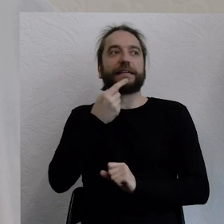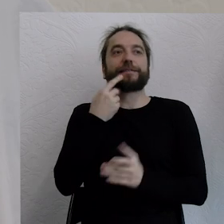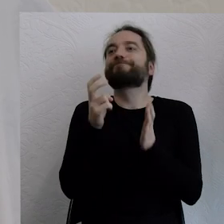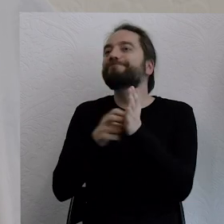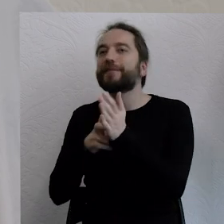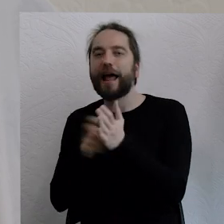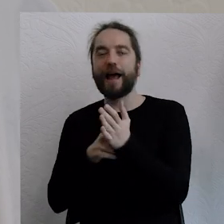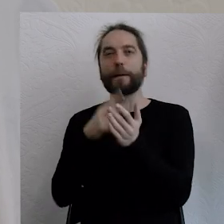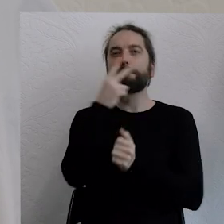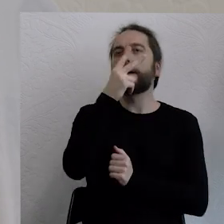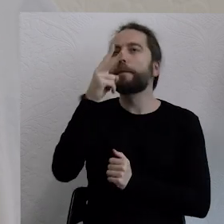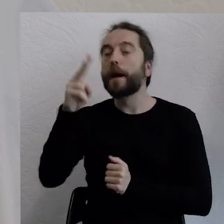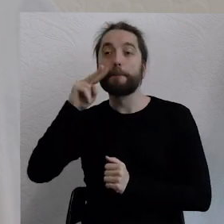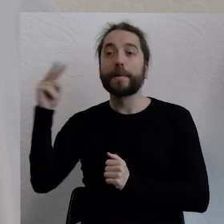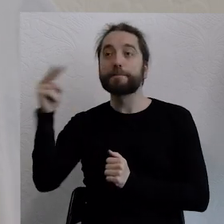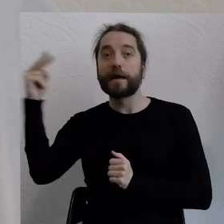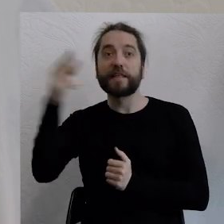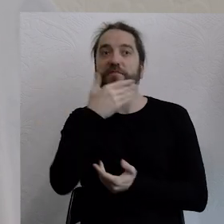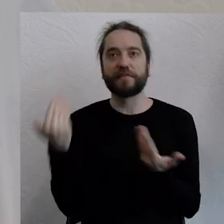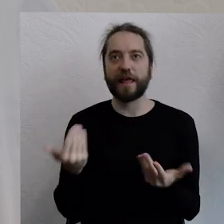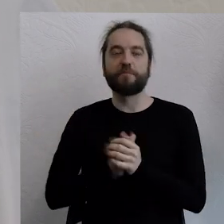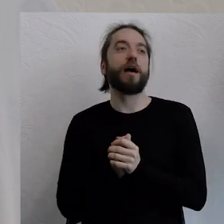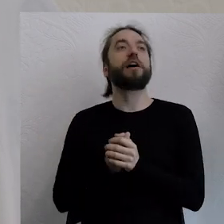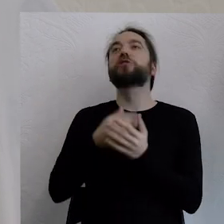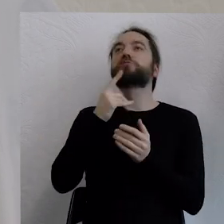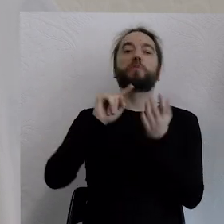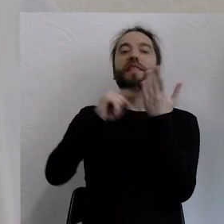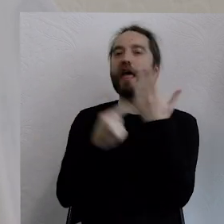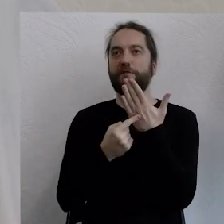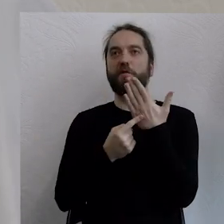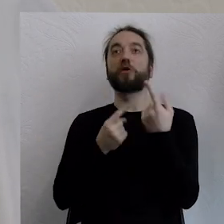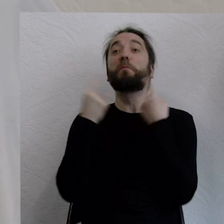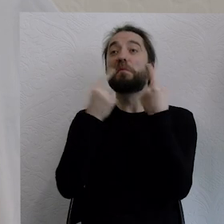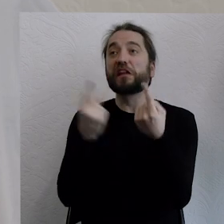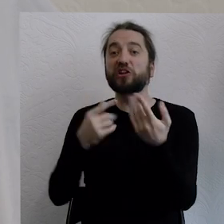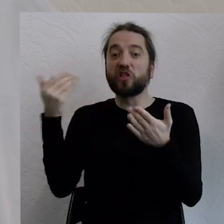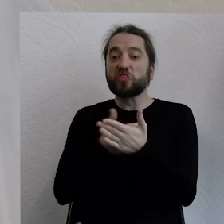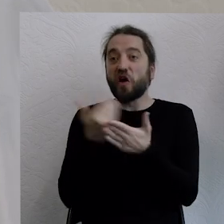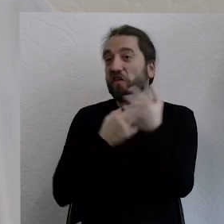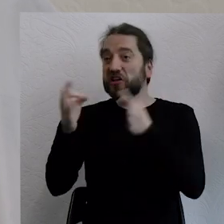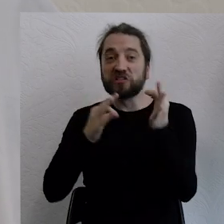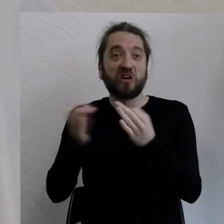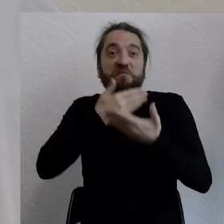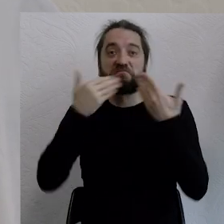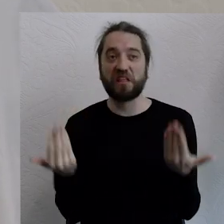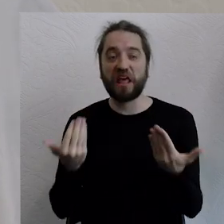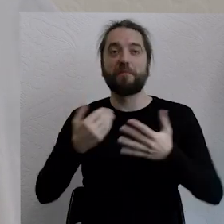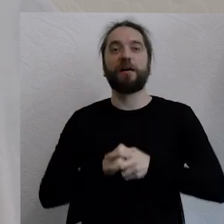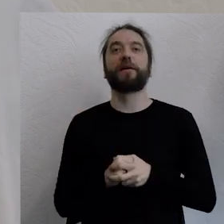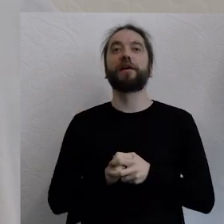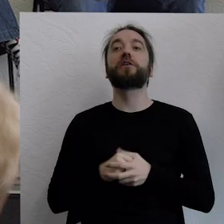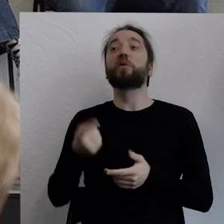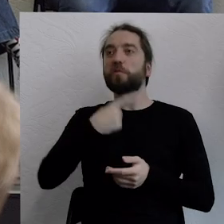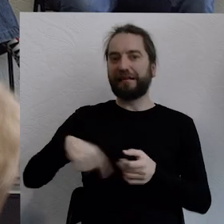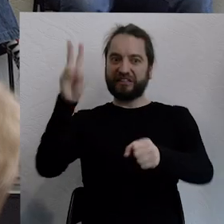brakuje punktów widzenia, metafor, mitów, nowych baśni. Jesteśmy za to świadkami, jak te nieprzystające,